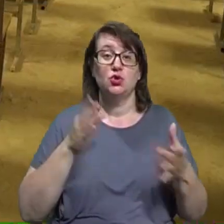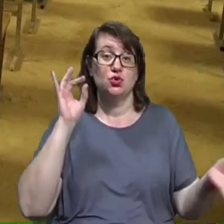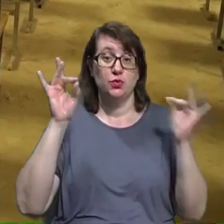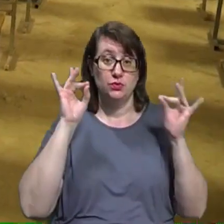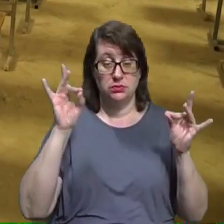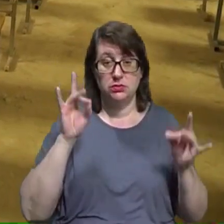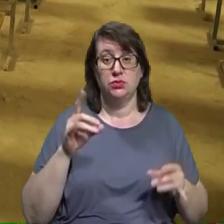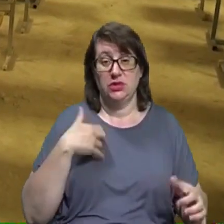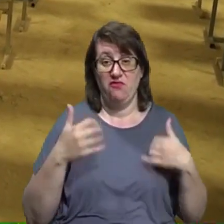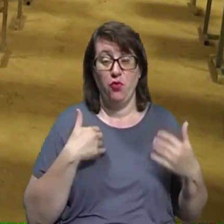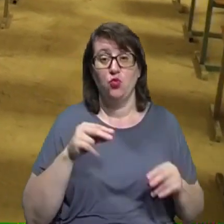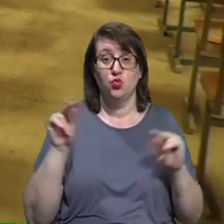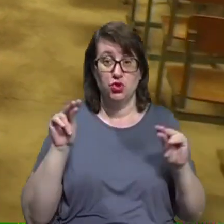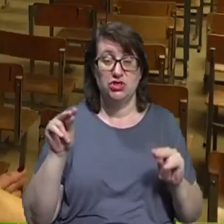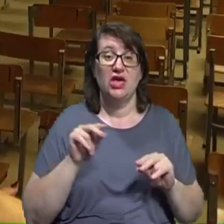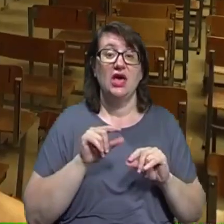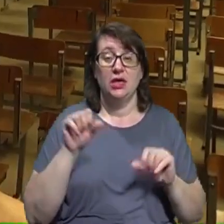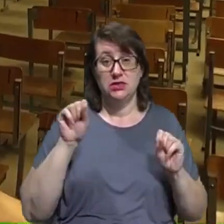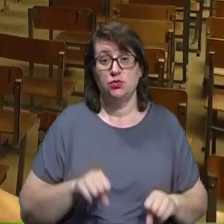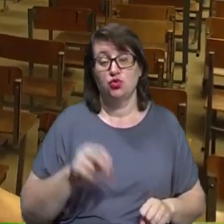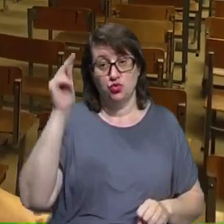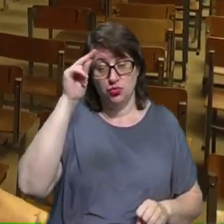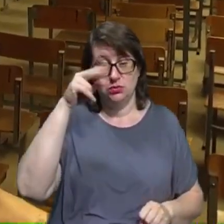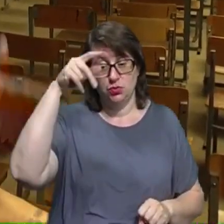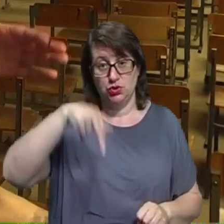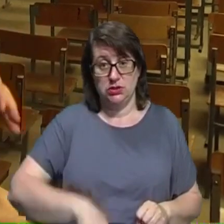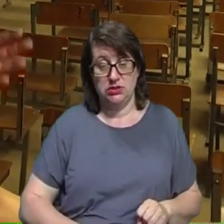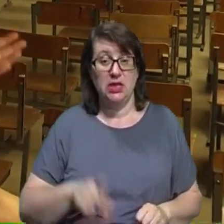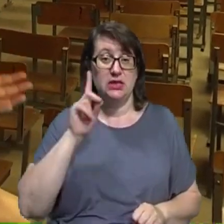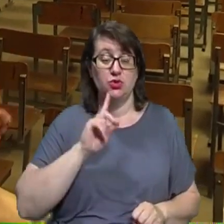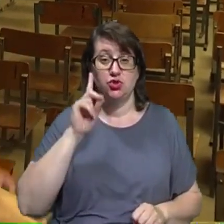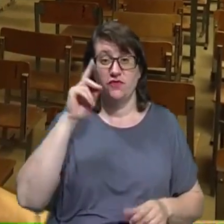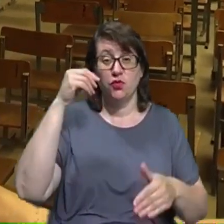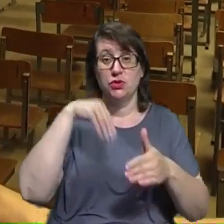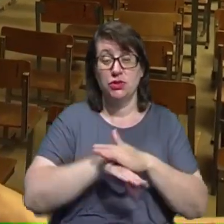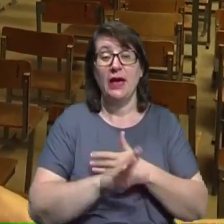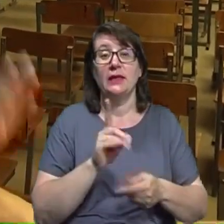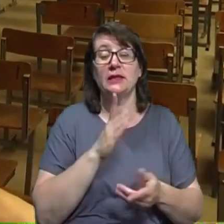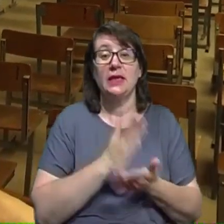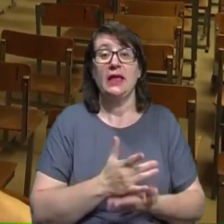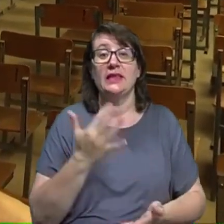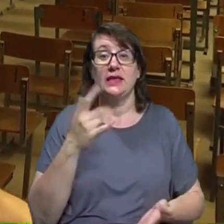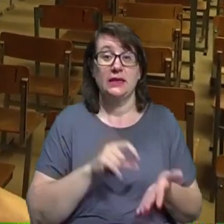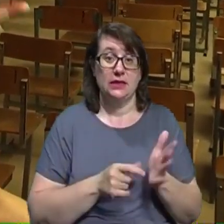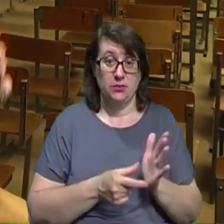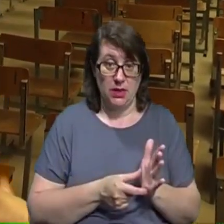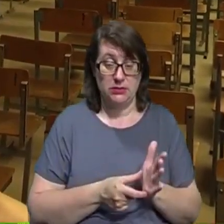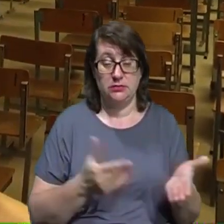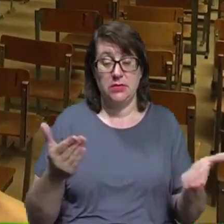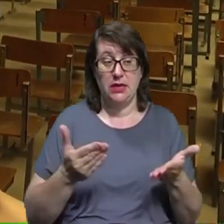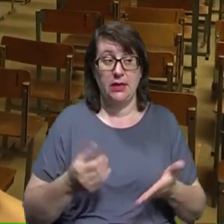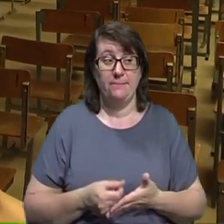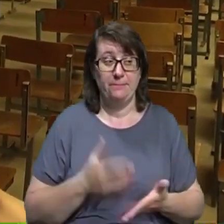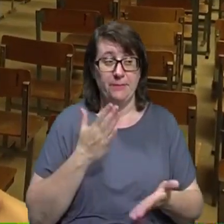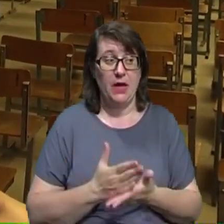викладачі зможуть спуститися до укриття. Це тимчасове укриття, яке складається з декількох кімнат, яке має сьогодні